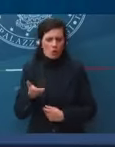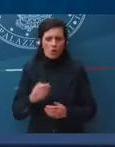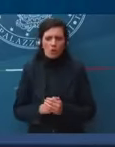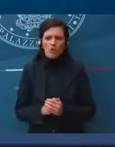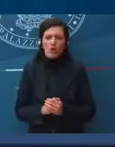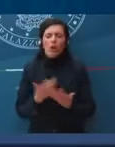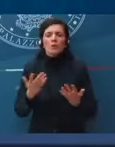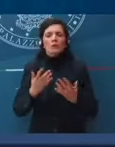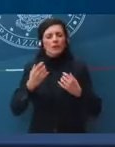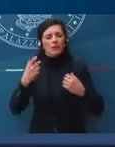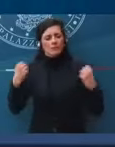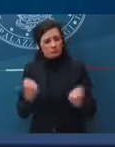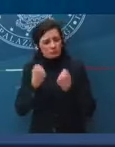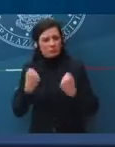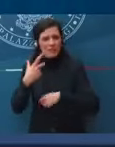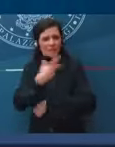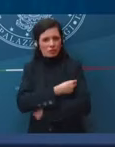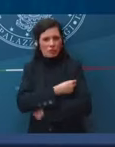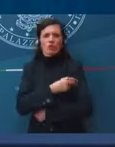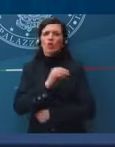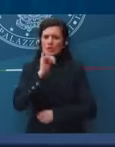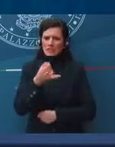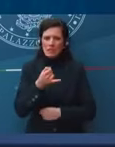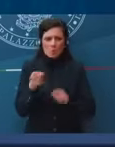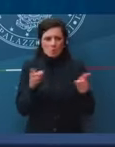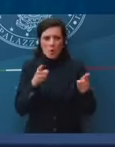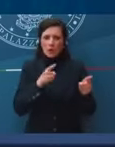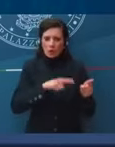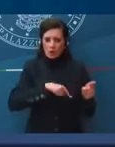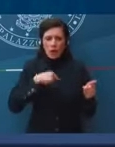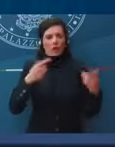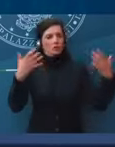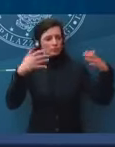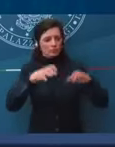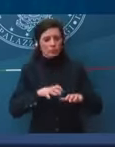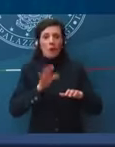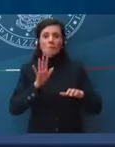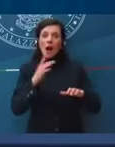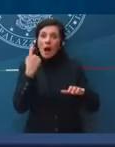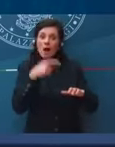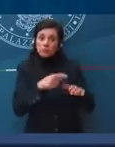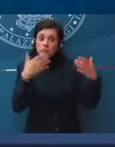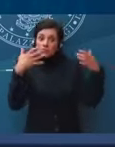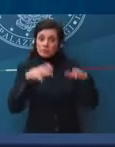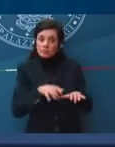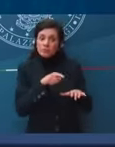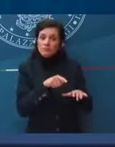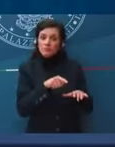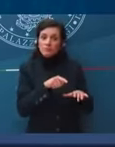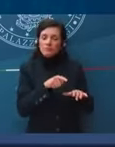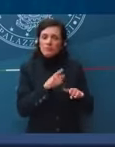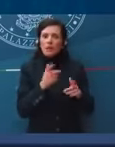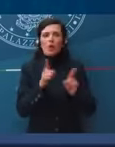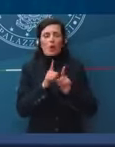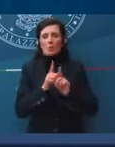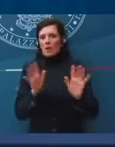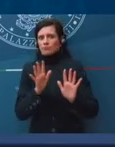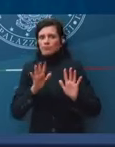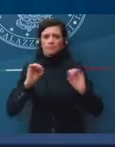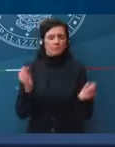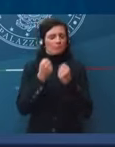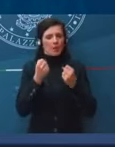campagna di vaccinazione ha subito un rallentamento per questo, ma questo rallentamento non è stato disastroso.